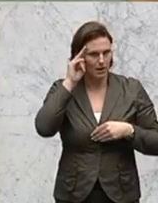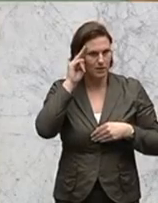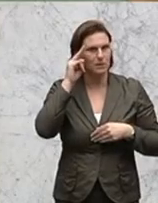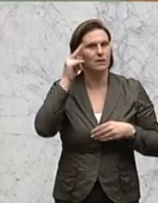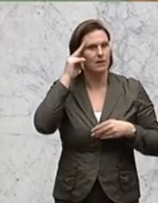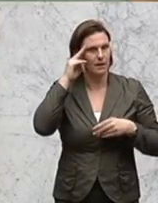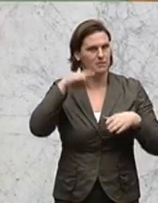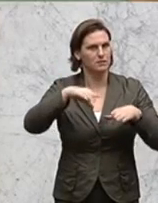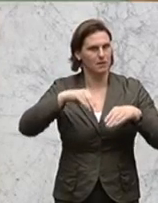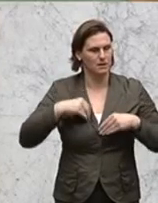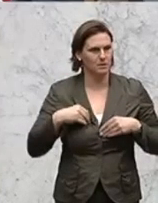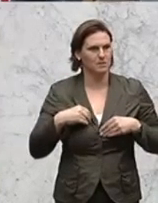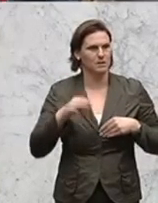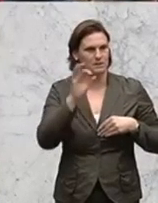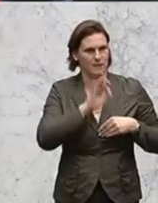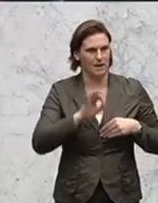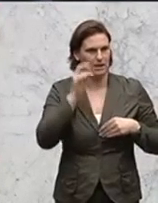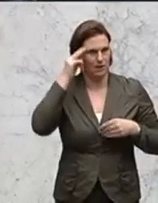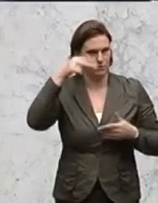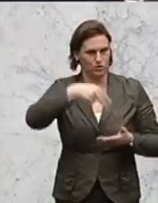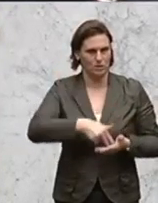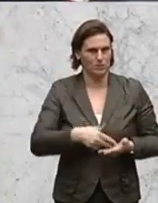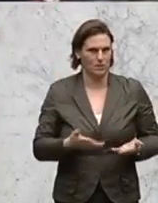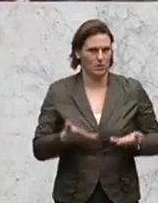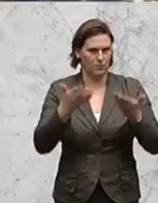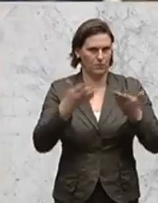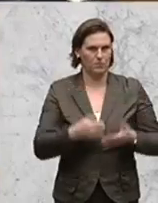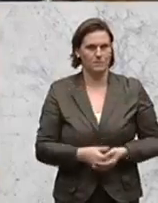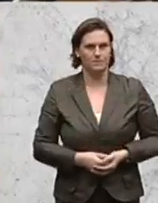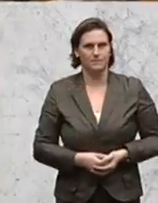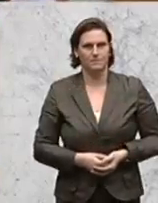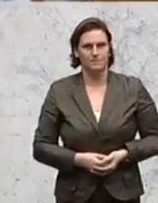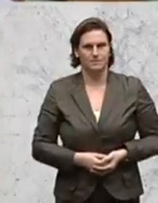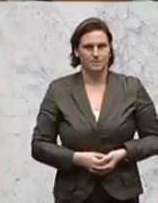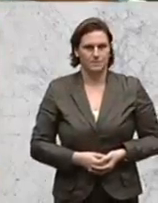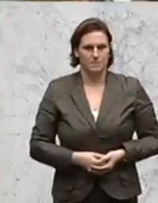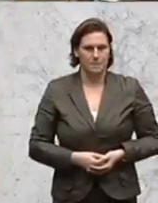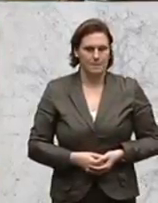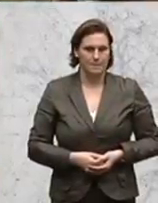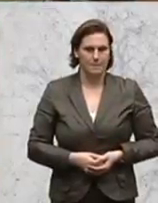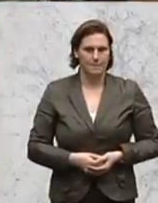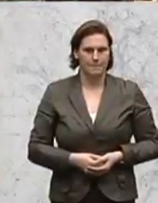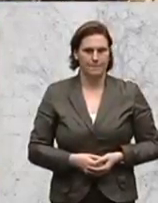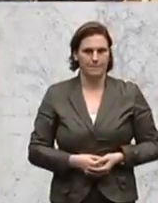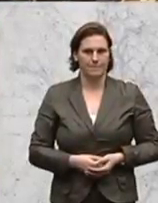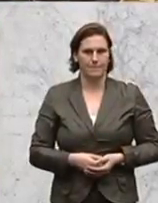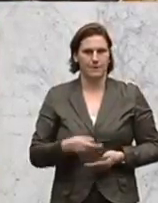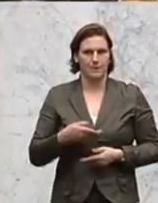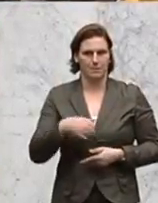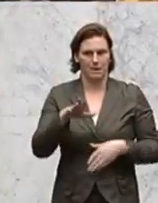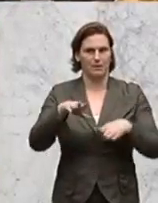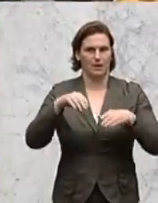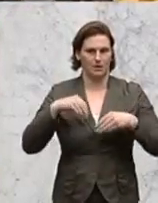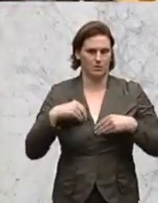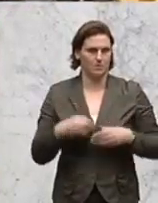Wir kommen jetzt zur Abstimmung über den Antrag des Außenpolitischen Ausschusses, den vorliegenden Bericht Römisch 3, 241, der Beilagen zur Kenntnis zu